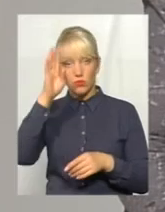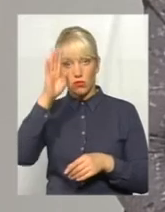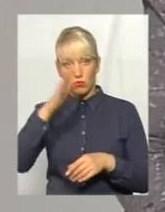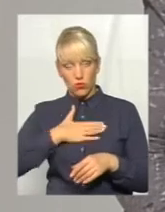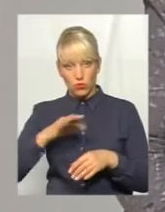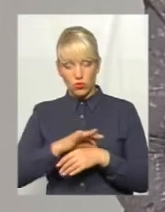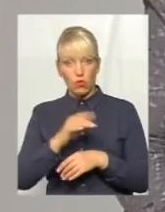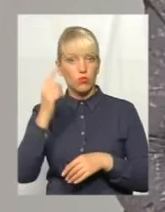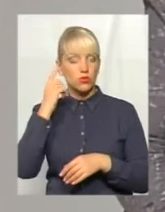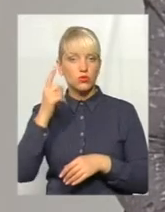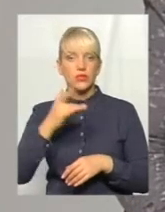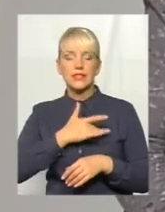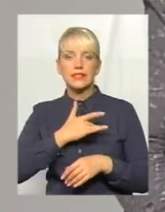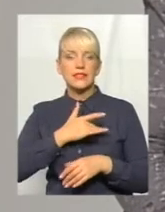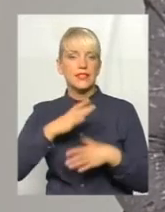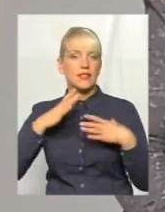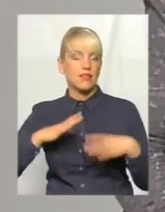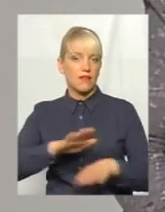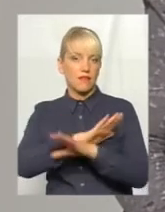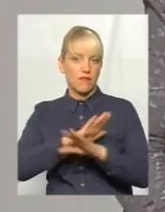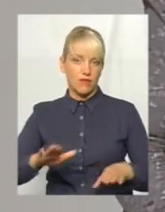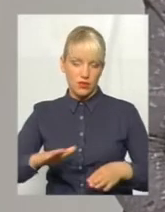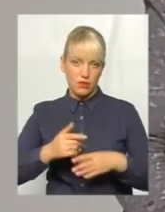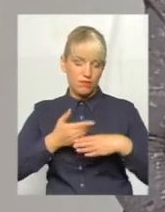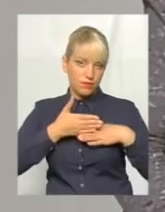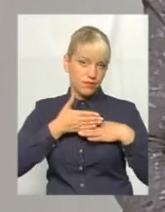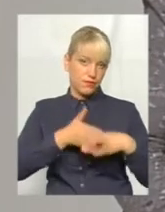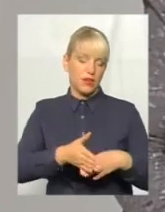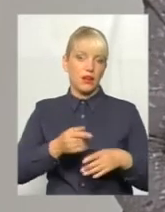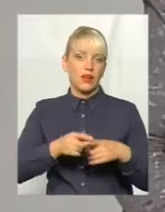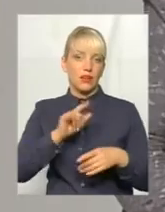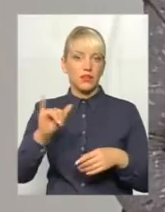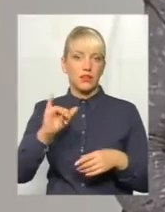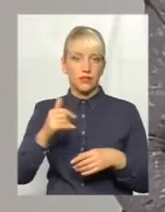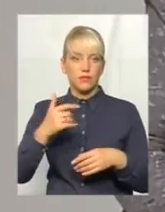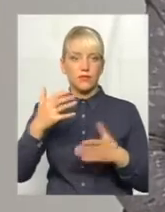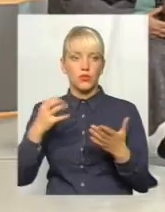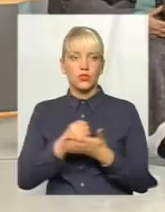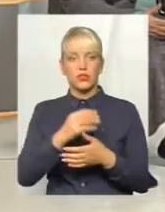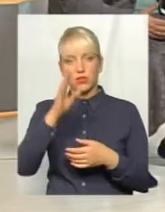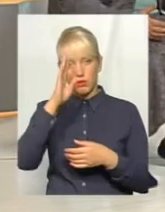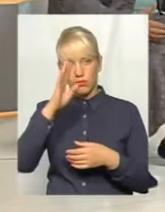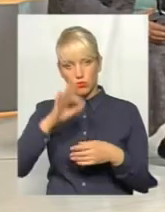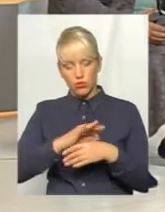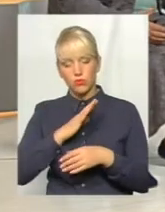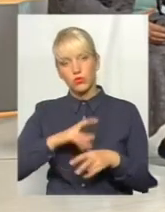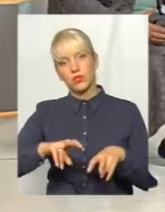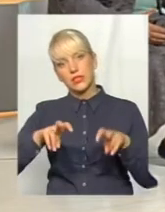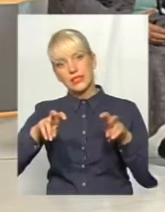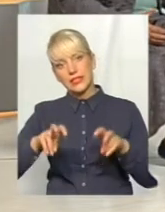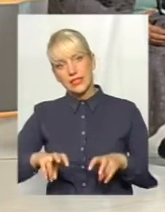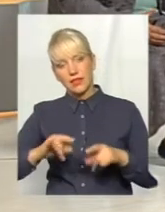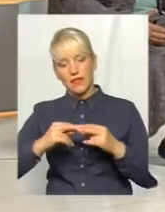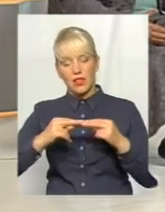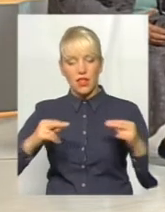його серце. Він дуже переживав, він дуже хвилювався за всі судові засідання, які викликали його до суду. Він сидів на лаві в суді, в